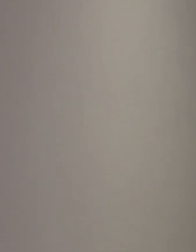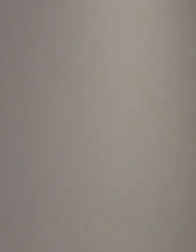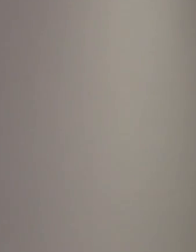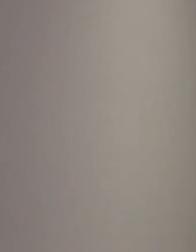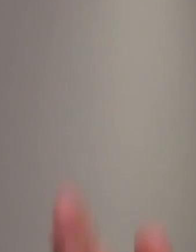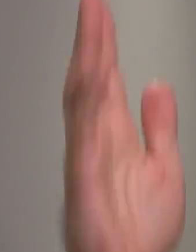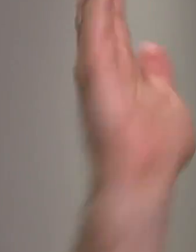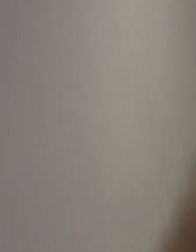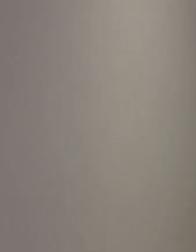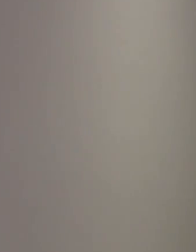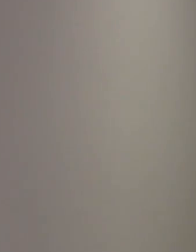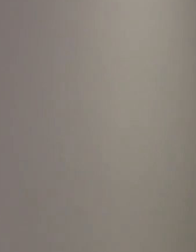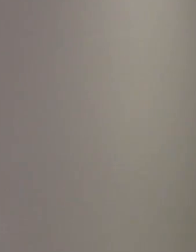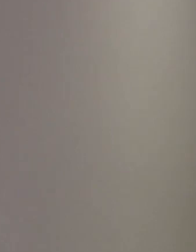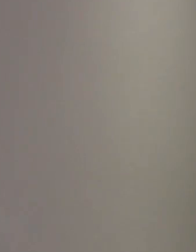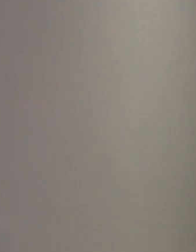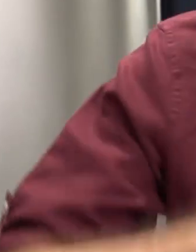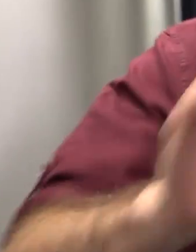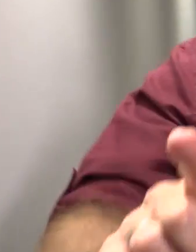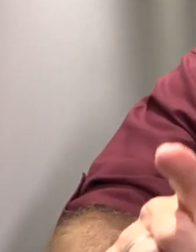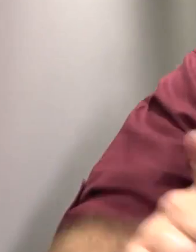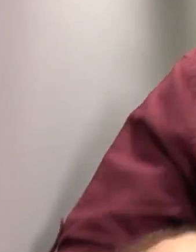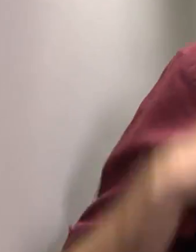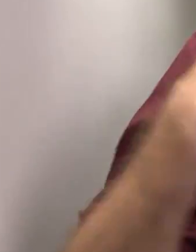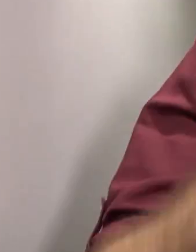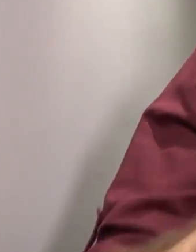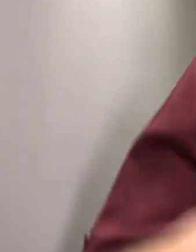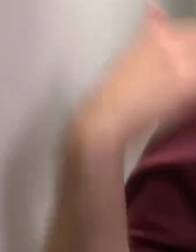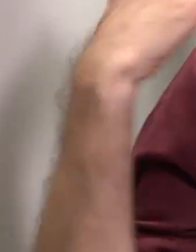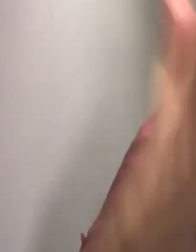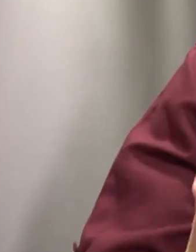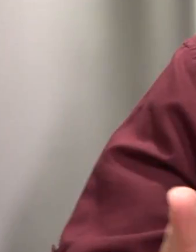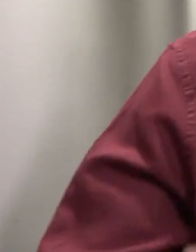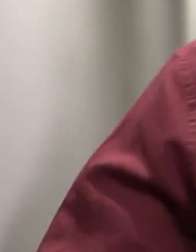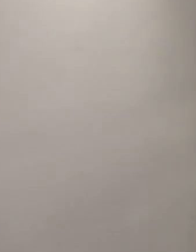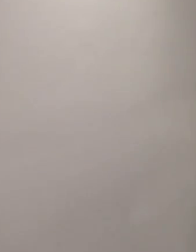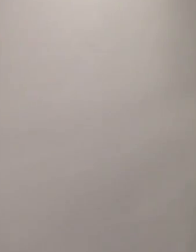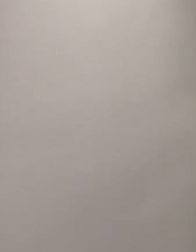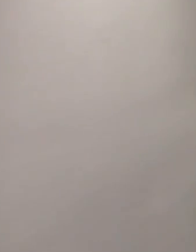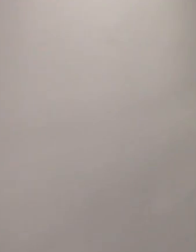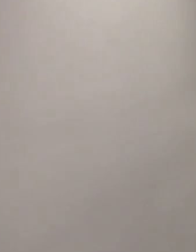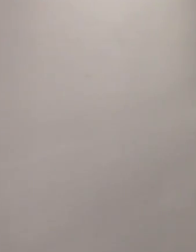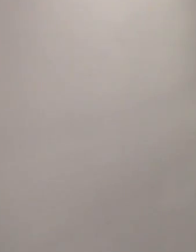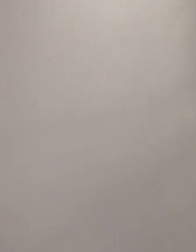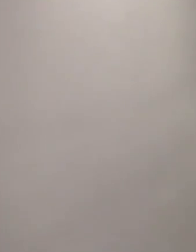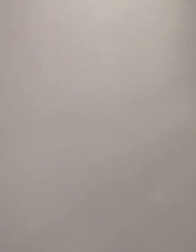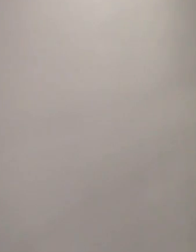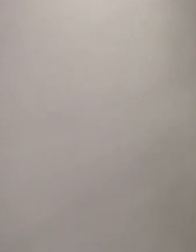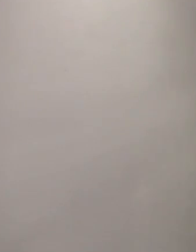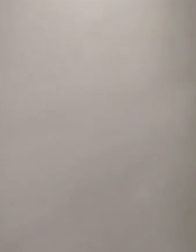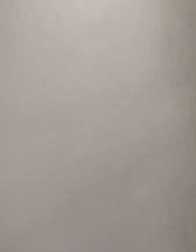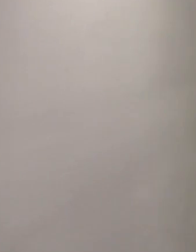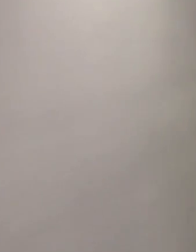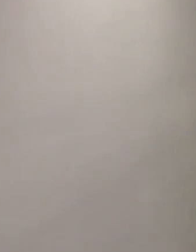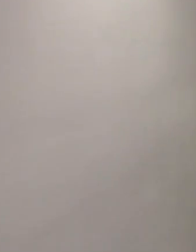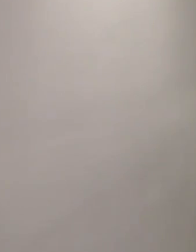בקפסולות. השרים אומרים, בחיים לא אמרתם קודם קפסולות. השיטון המקומי צועק על הממשלה, תנו לנו לפתוח רגיל. כל מיני קבוצות של הורים בפייסבוק